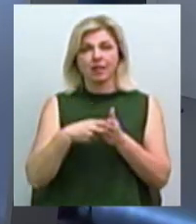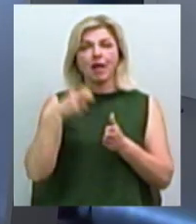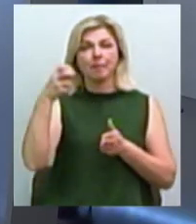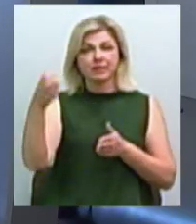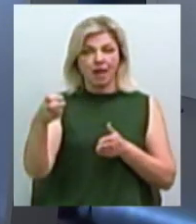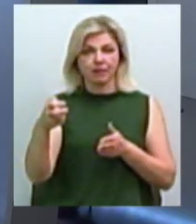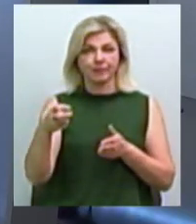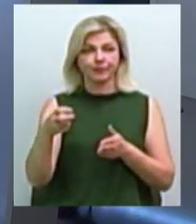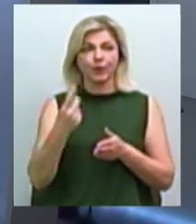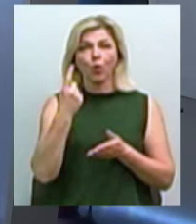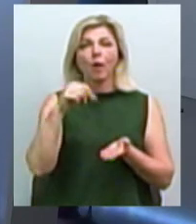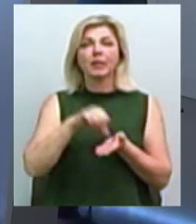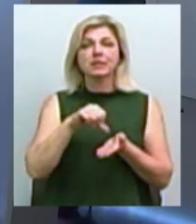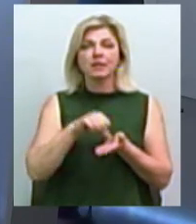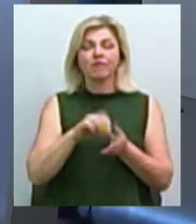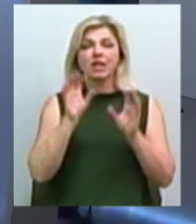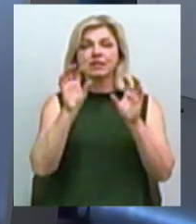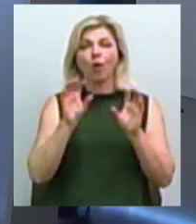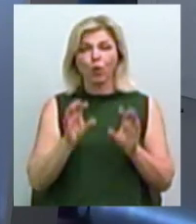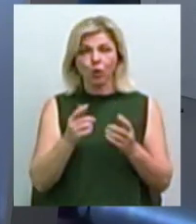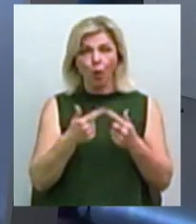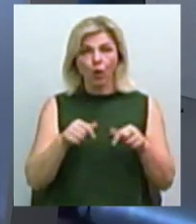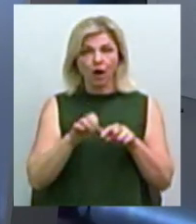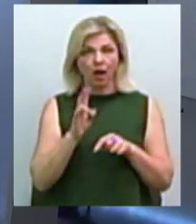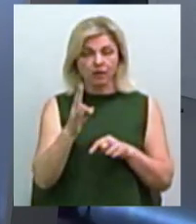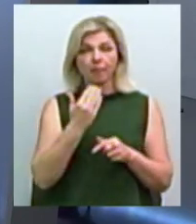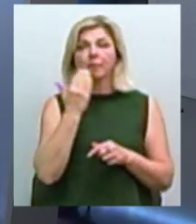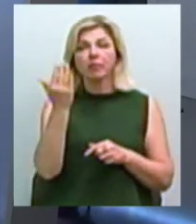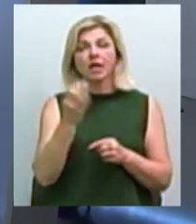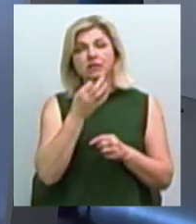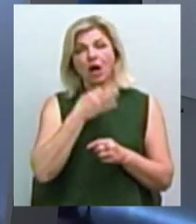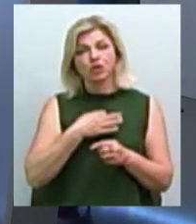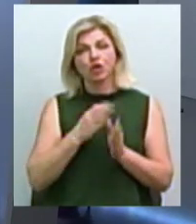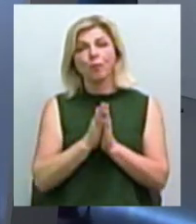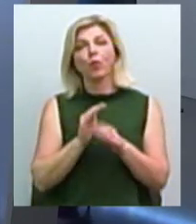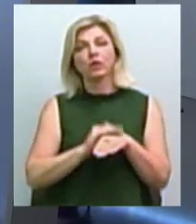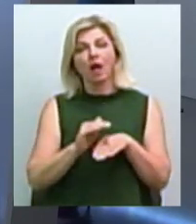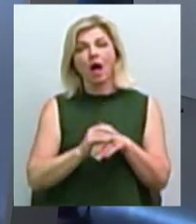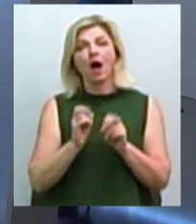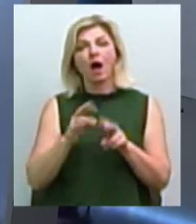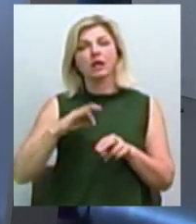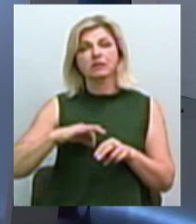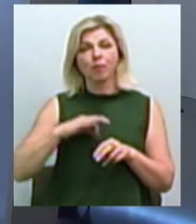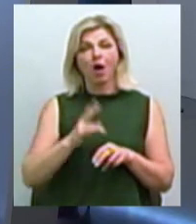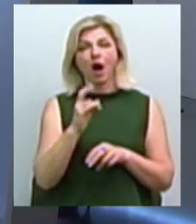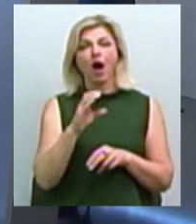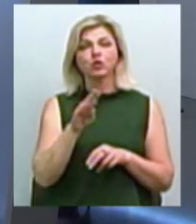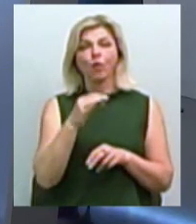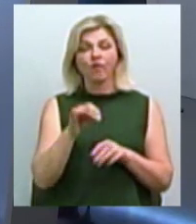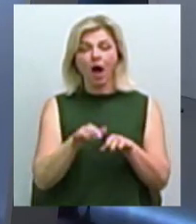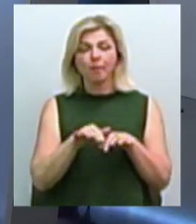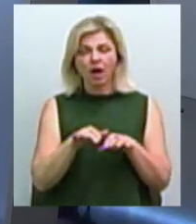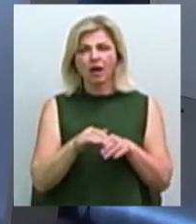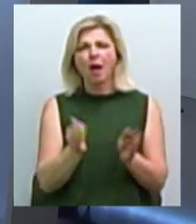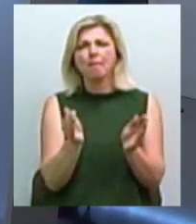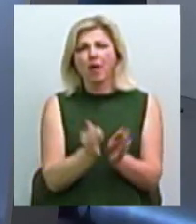представників законодавчого органу, задала питання, скажіть, будь ласка, а як застосовувати контрольно-касові апарати у самому